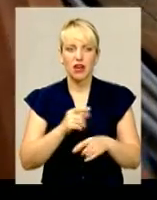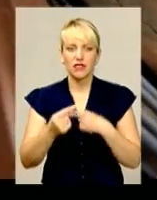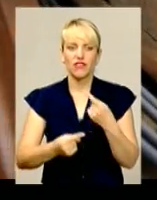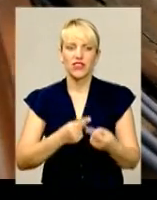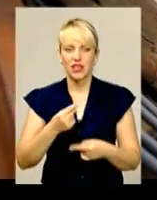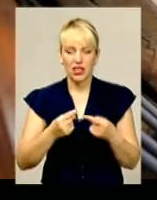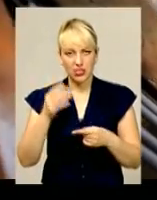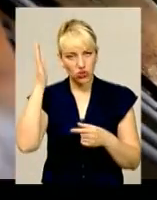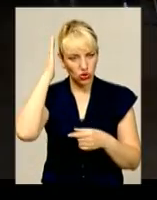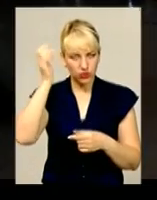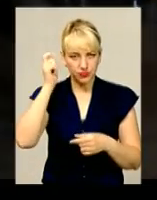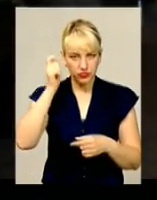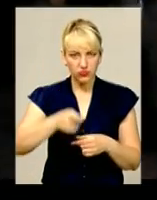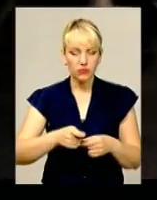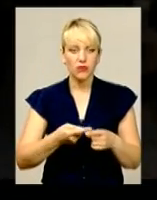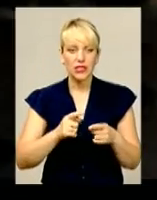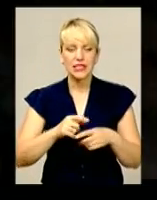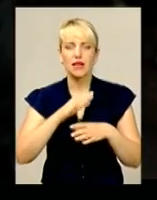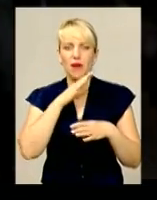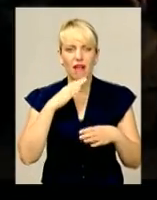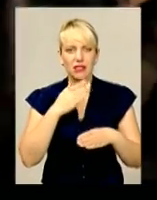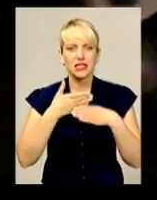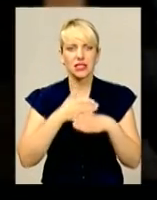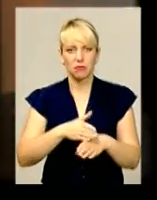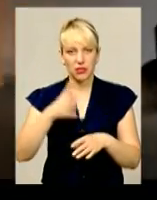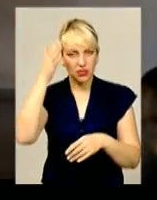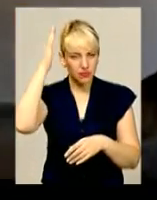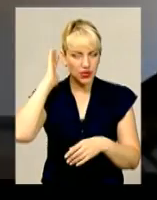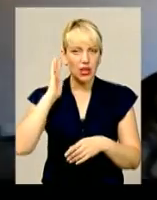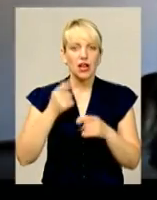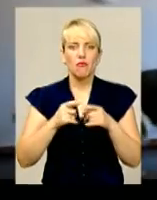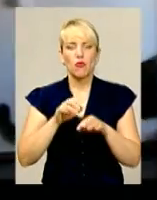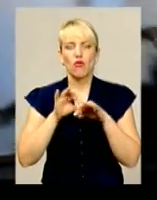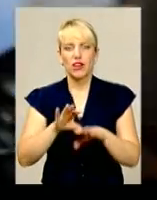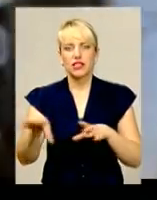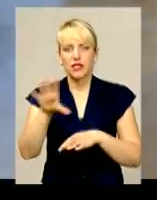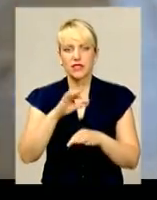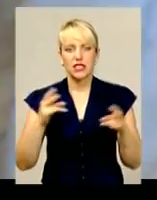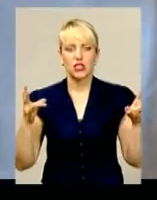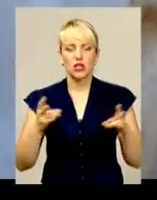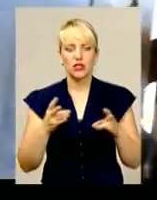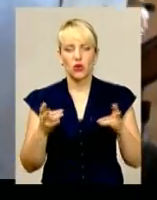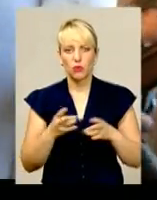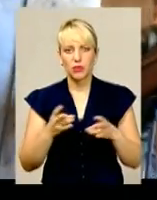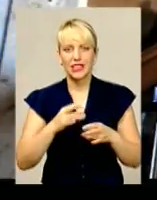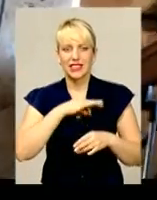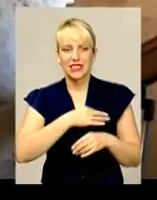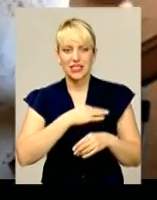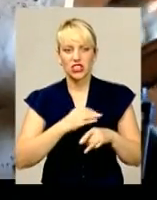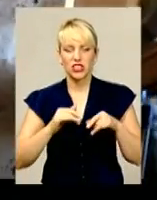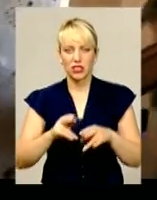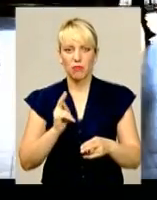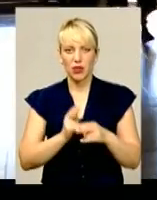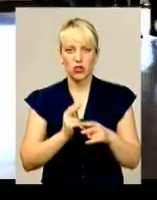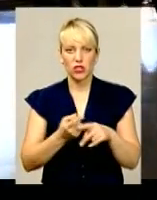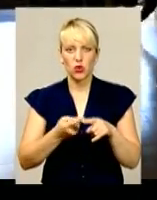-мозкової травми з ножинами-переломами кісток склепіння та основи черепа. Проведені усіх необхідних слідчо-оперативних дій перешкоджав